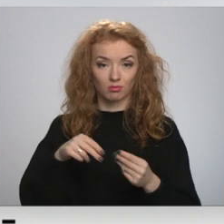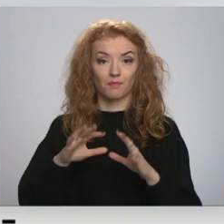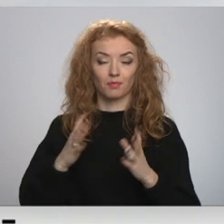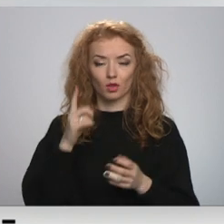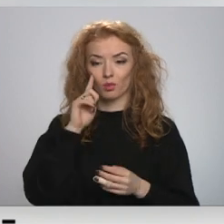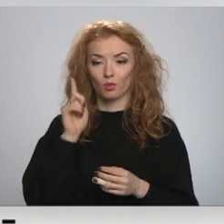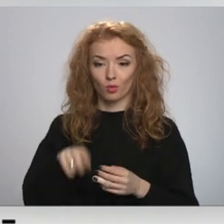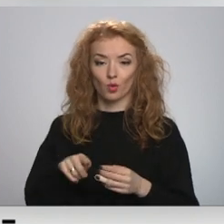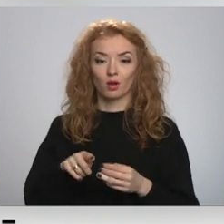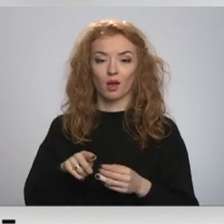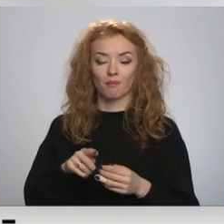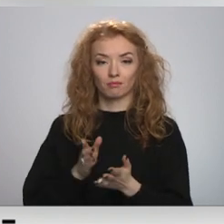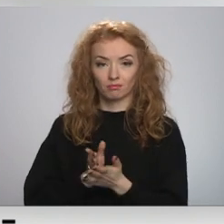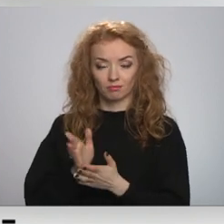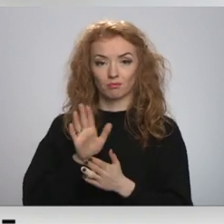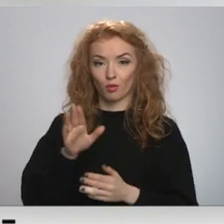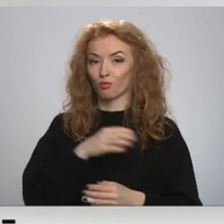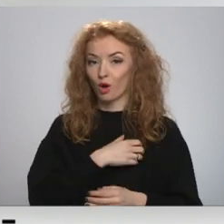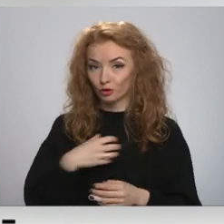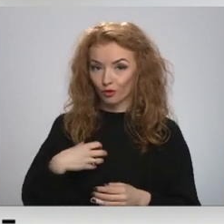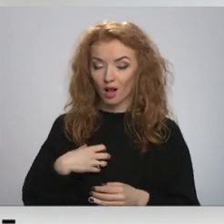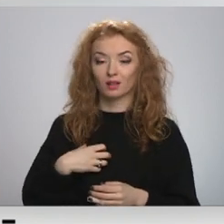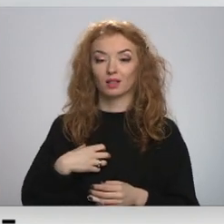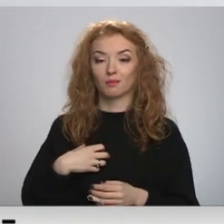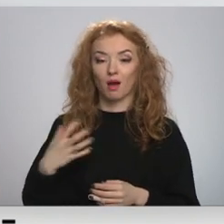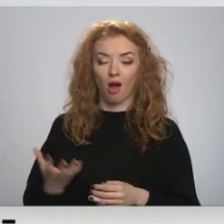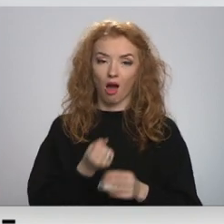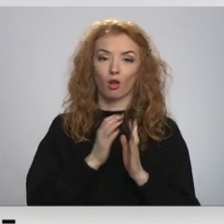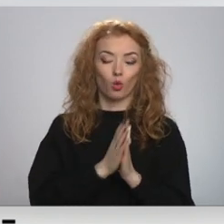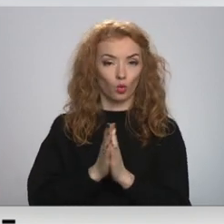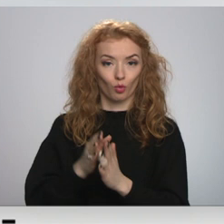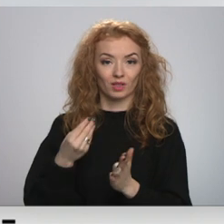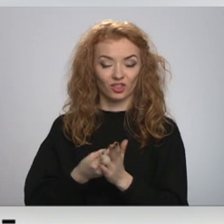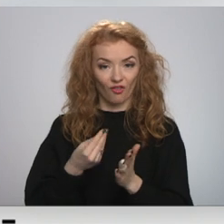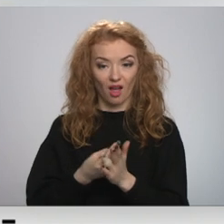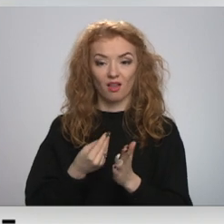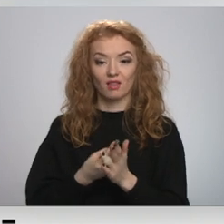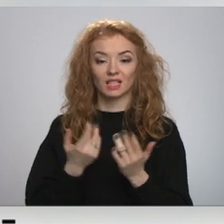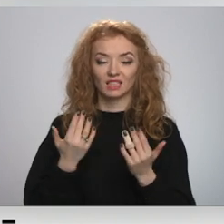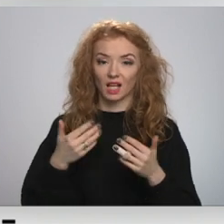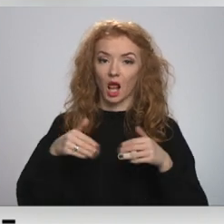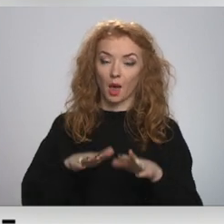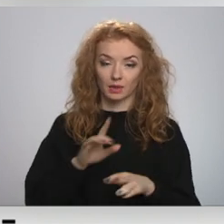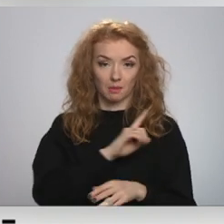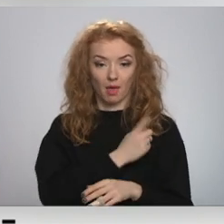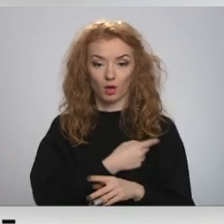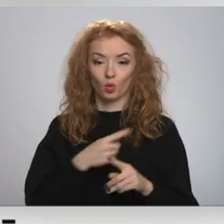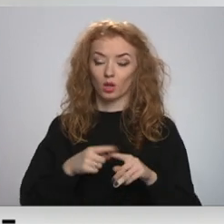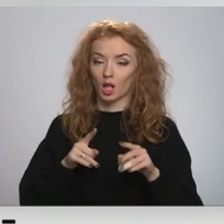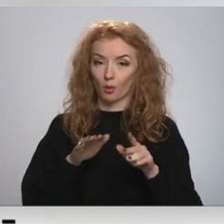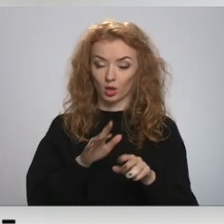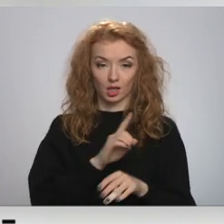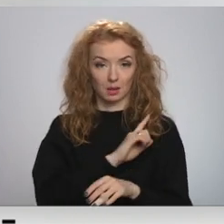vēsties tie pašvaldīgas par aicinājumu vispār izvērtēt, cik lentspējīgi un darboties spējīgi